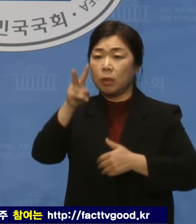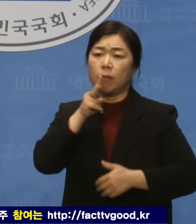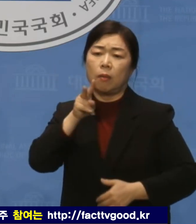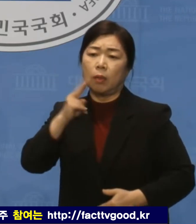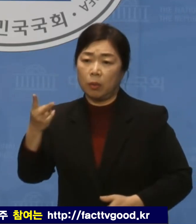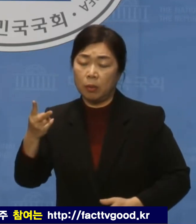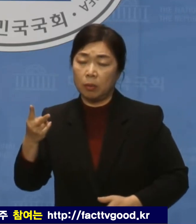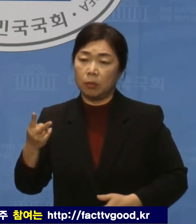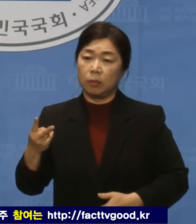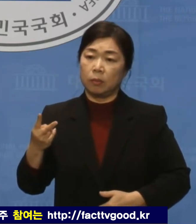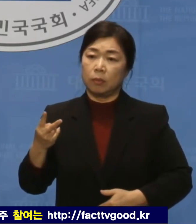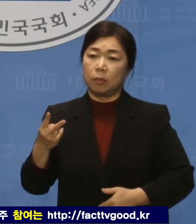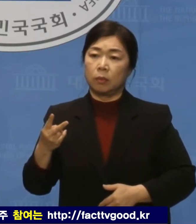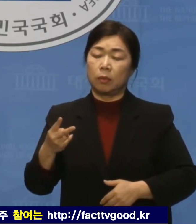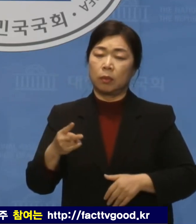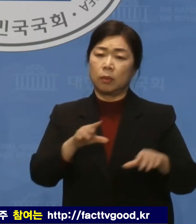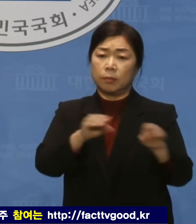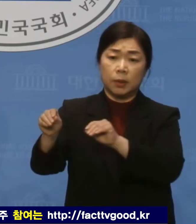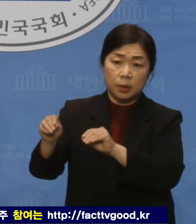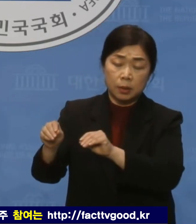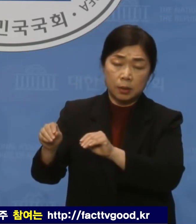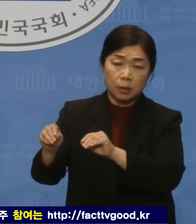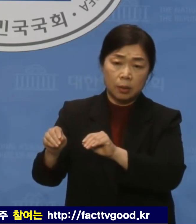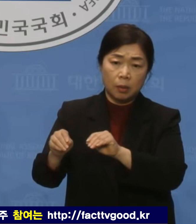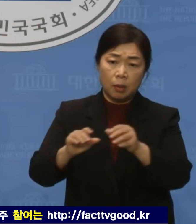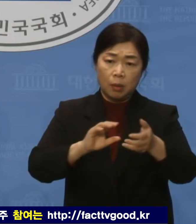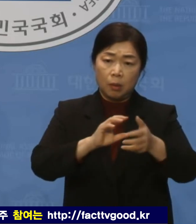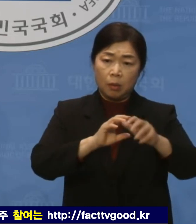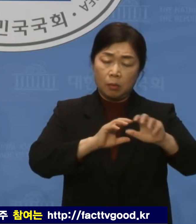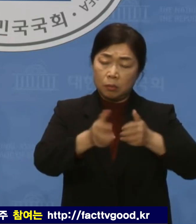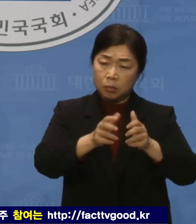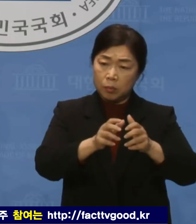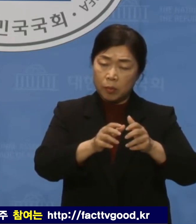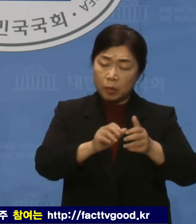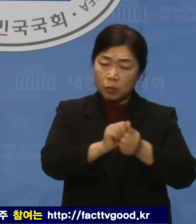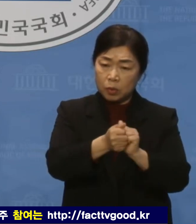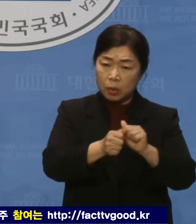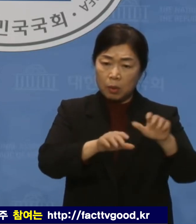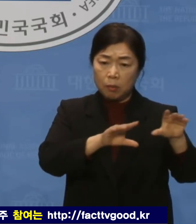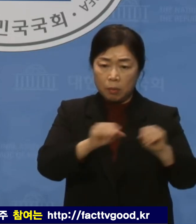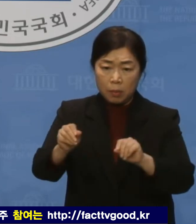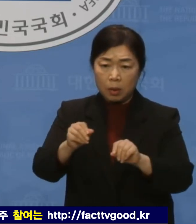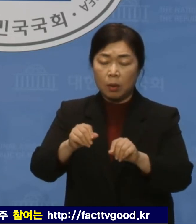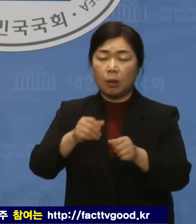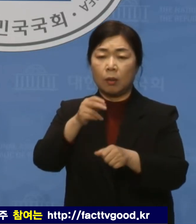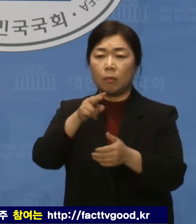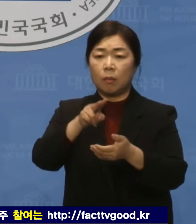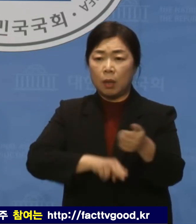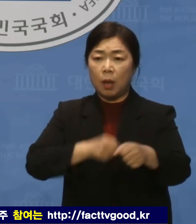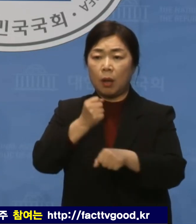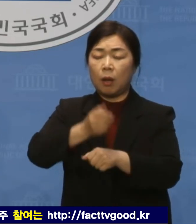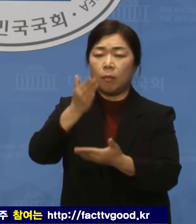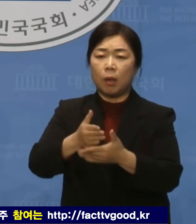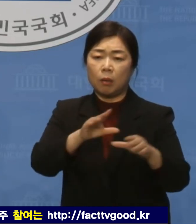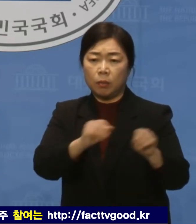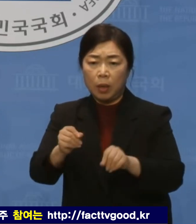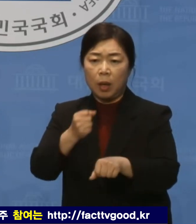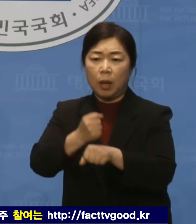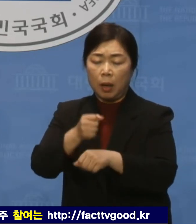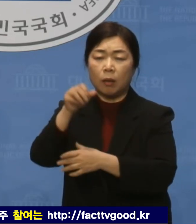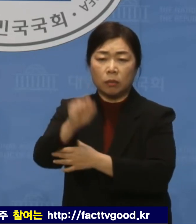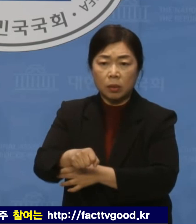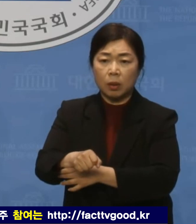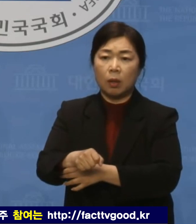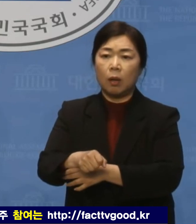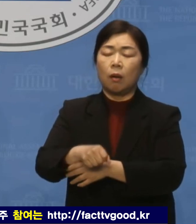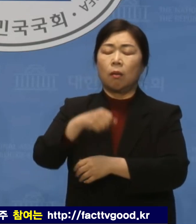그로 인한 시장의 불안을 대체 어떻게 대체하려고 합니까? 이런 무책임한 정부는